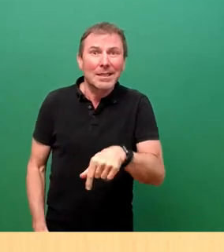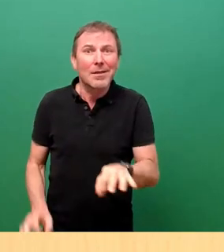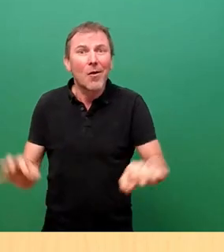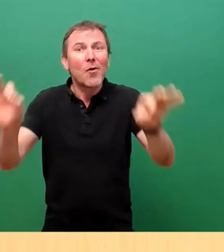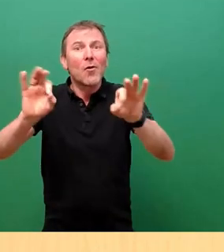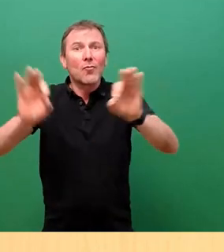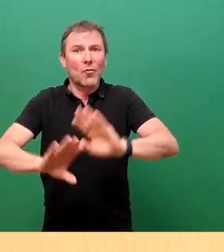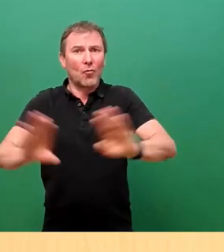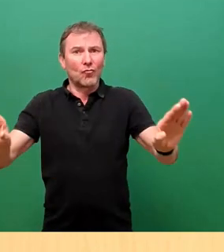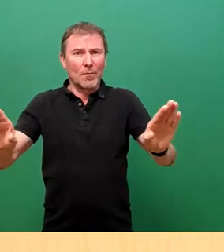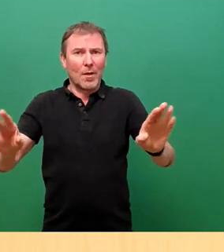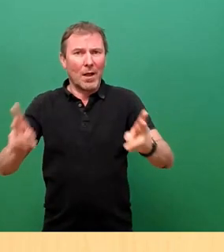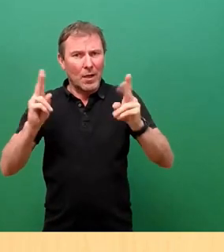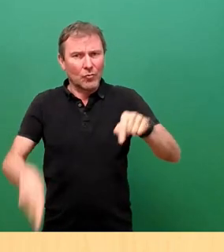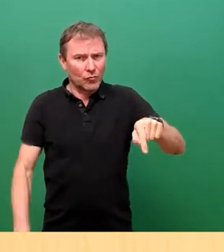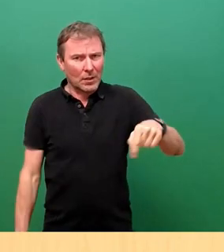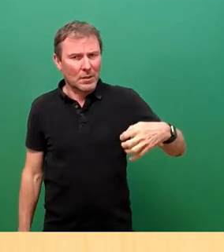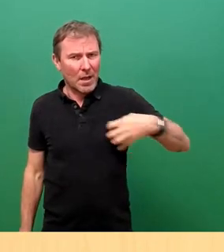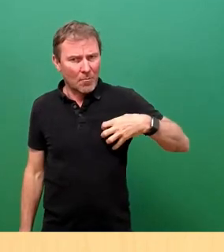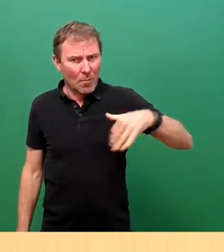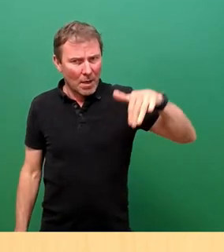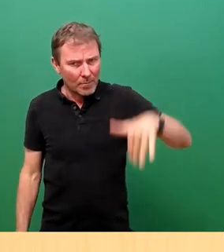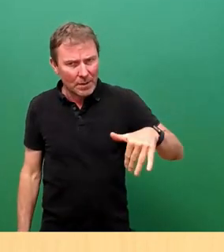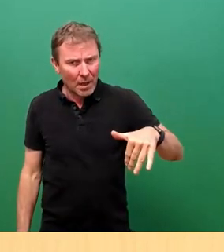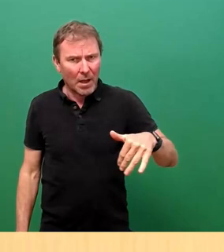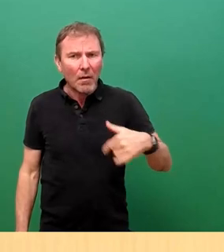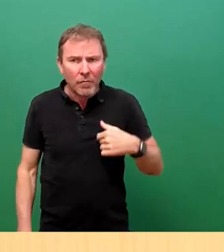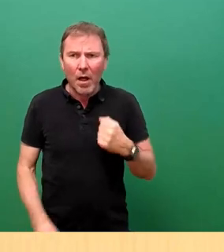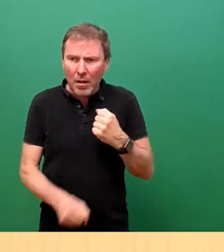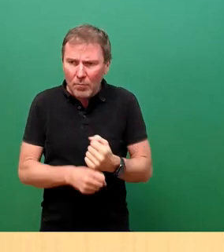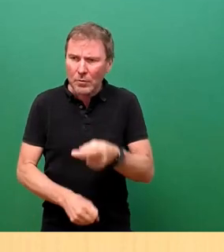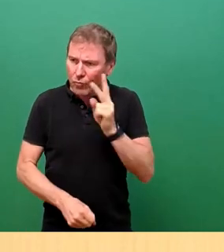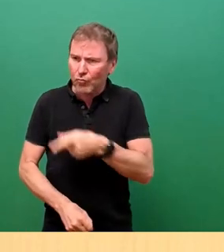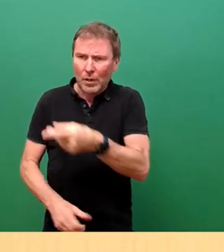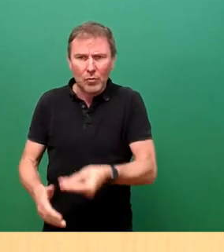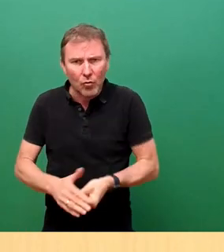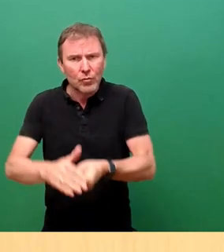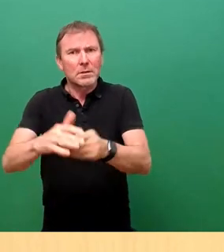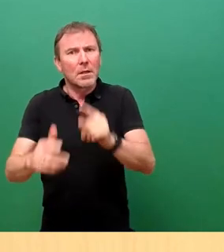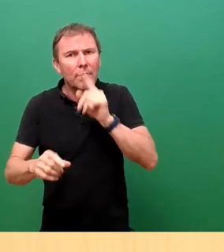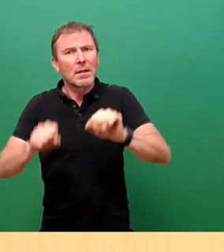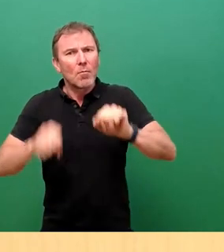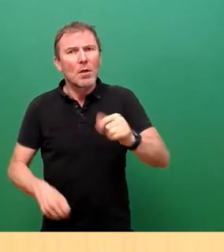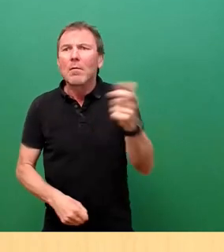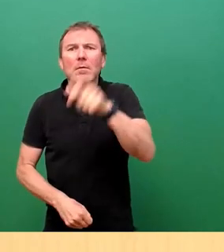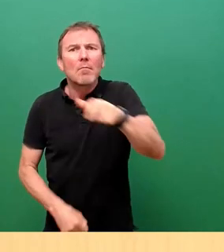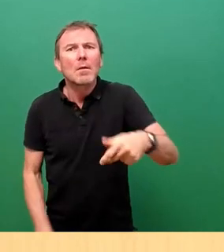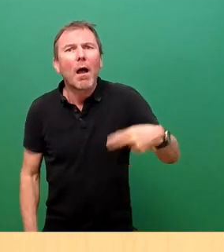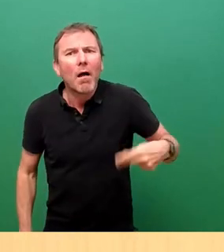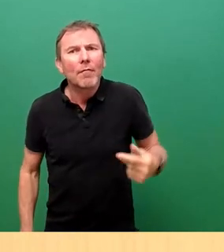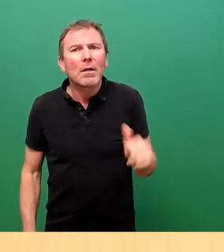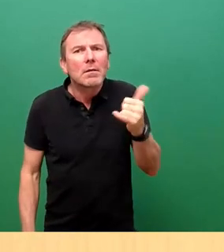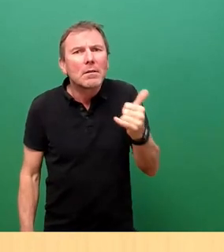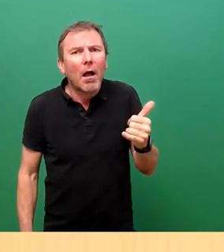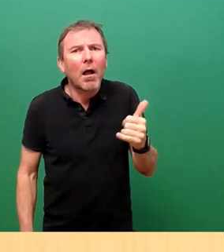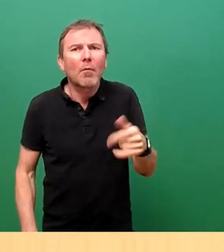Und die Stadt hat Probleme. Wir müssen sehen, wie wir der Stadt helfen können, wenn wir es überhaupt können, weil das Personal fehlt. Aber, und darum geht